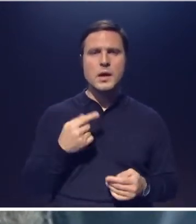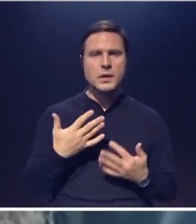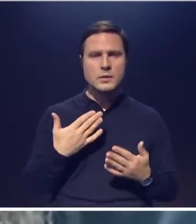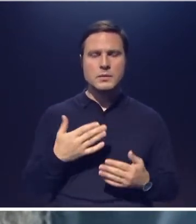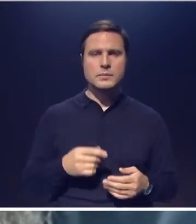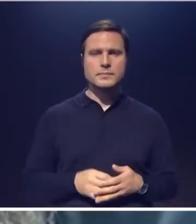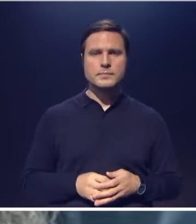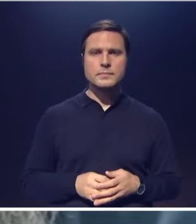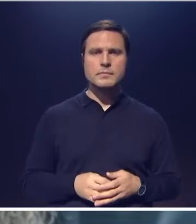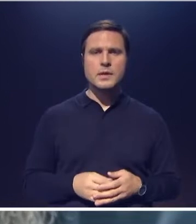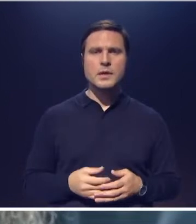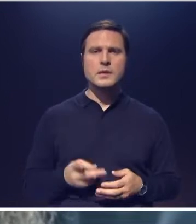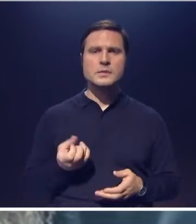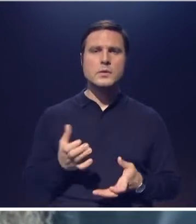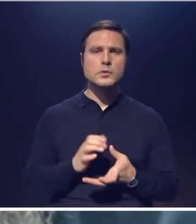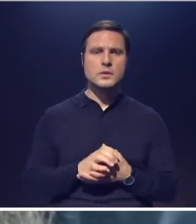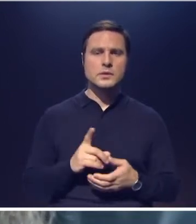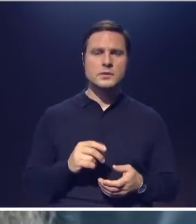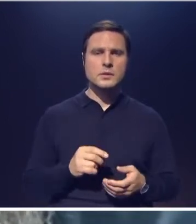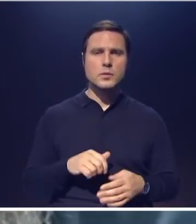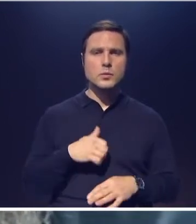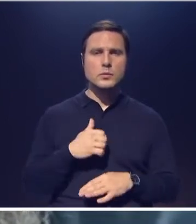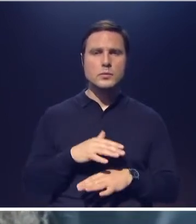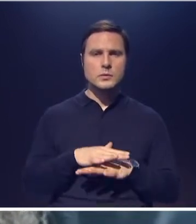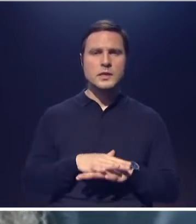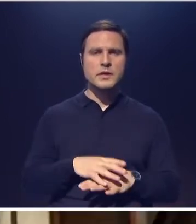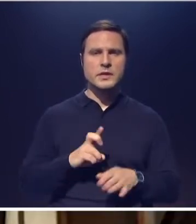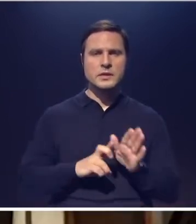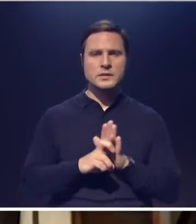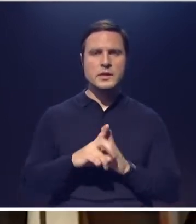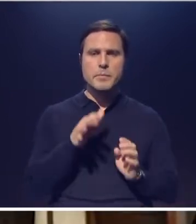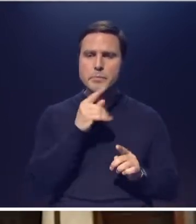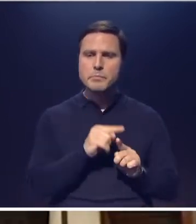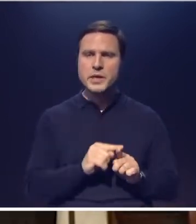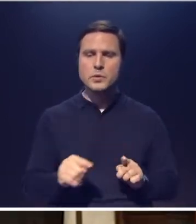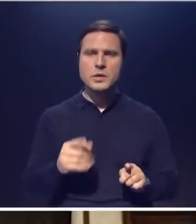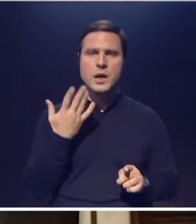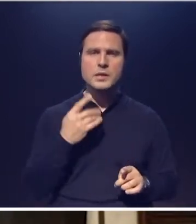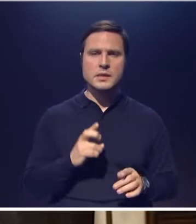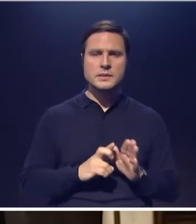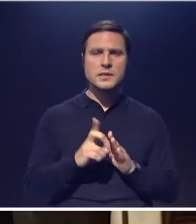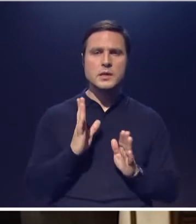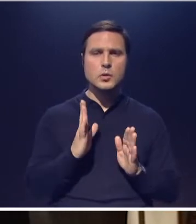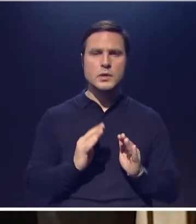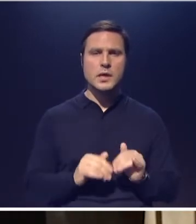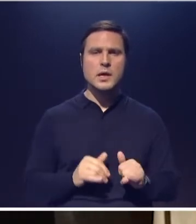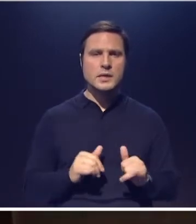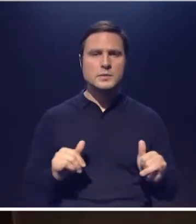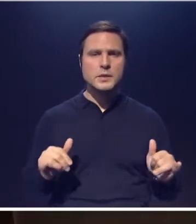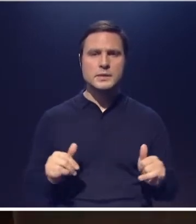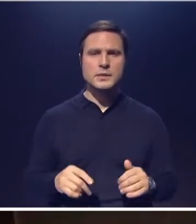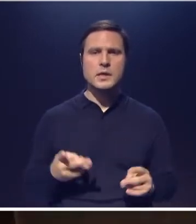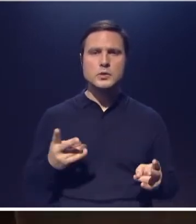этапу установления церкви. То есть период, когда церковь только распространялась, и нужно было